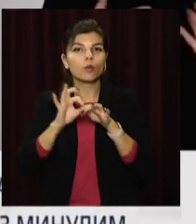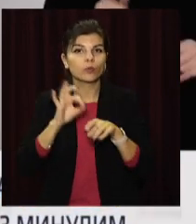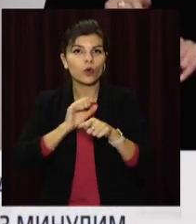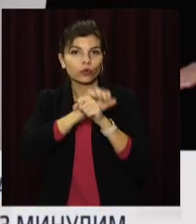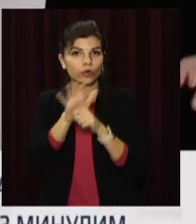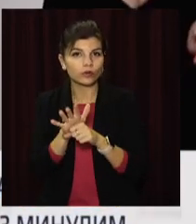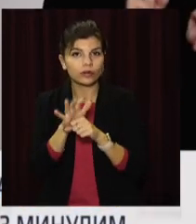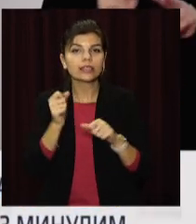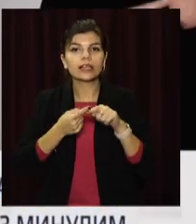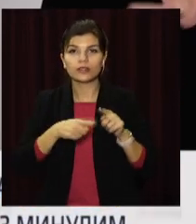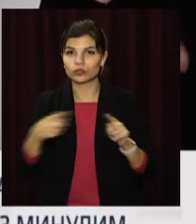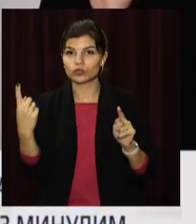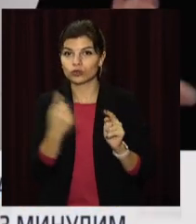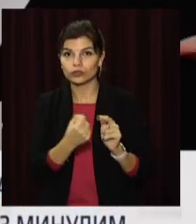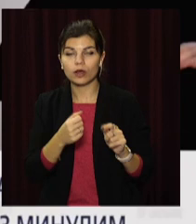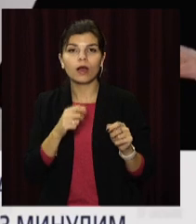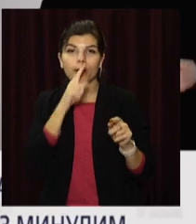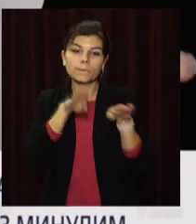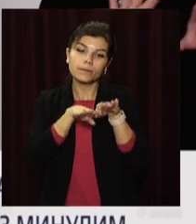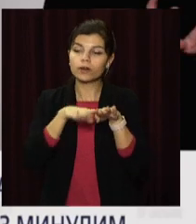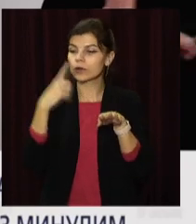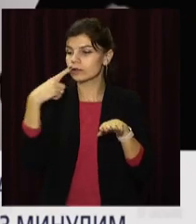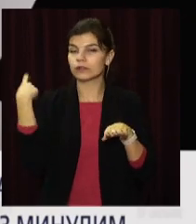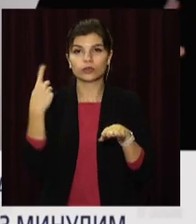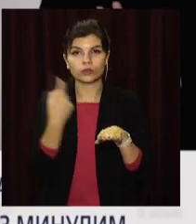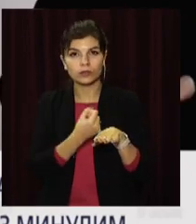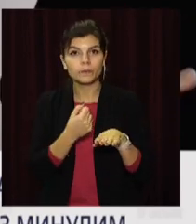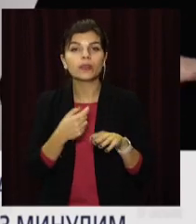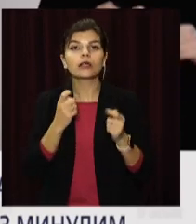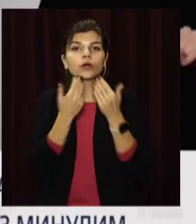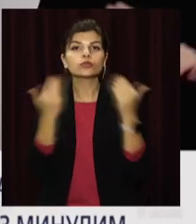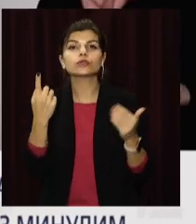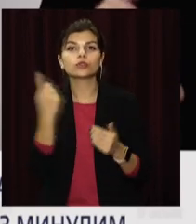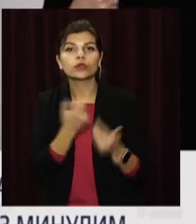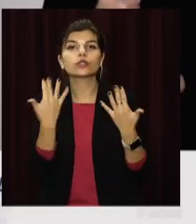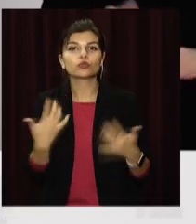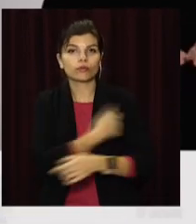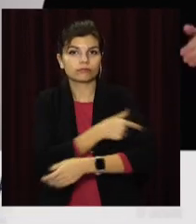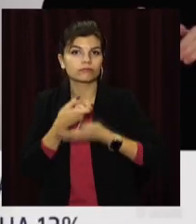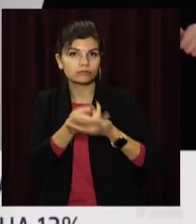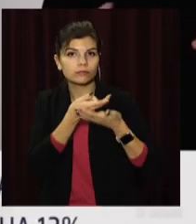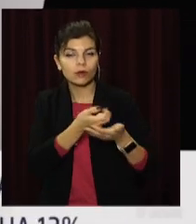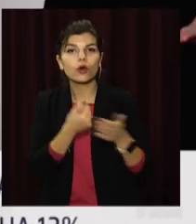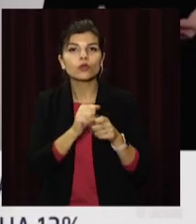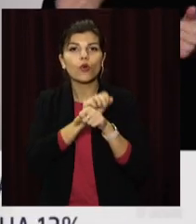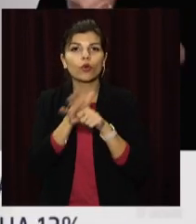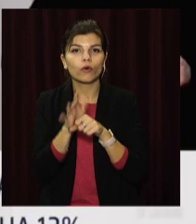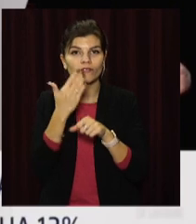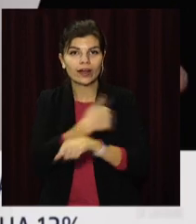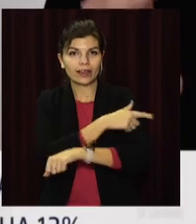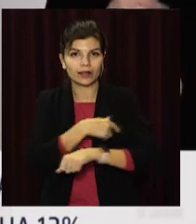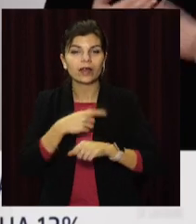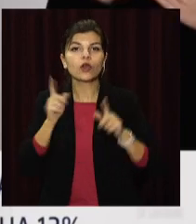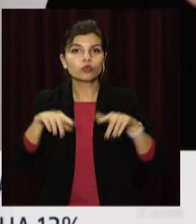6% зменшення випадків коронавірусної хвороби за цей тиждень, порівняно з минулим. За останній тиждень